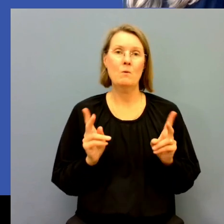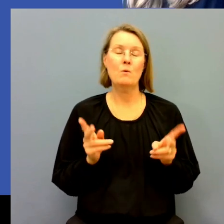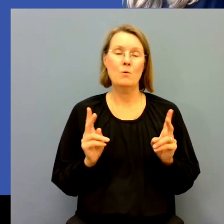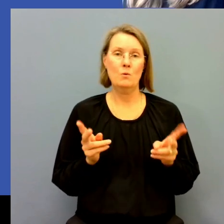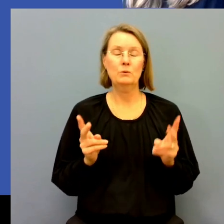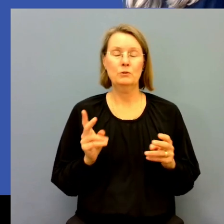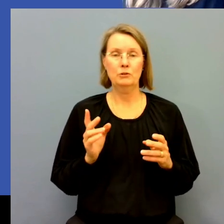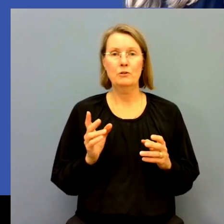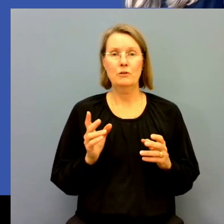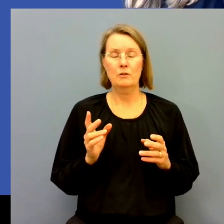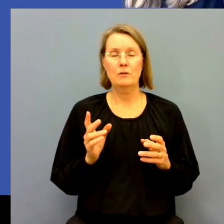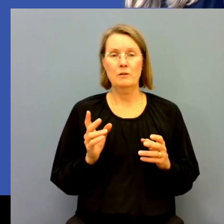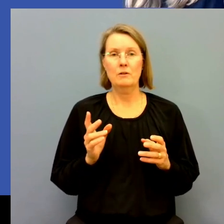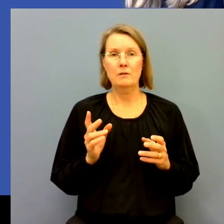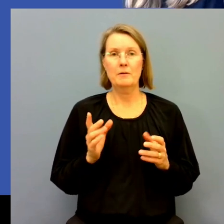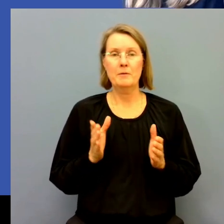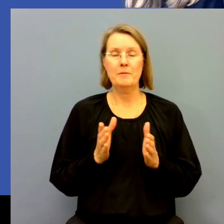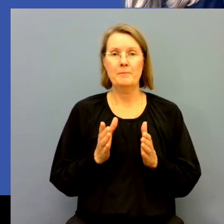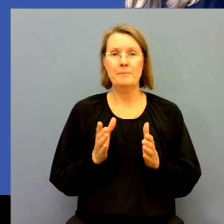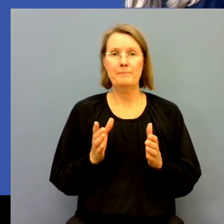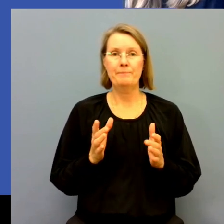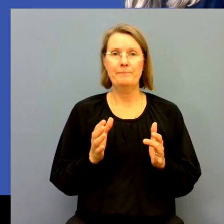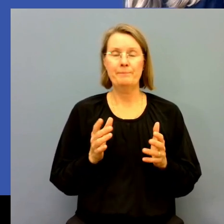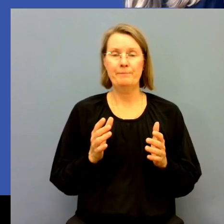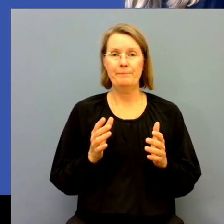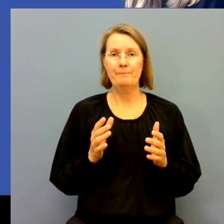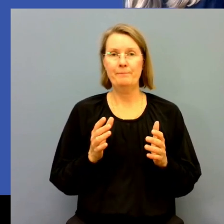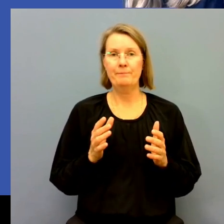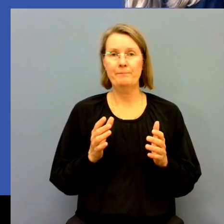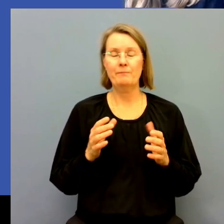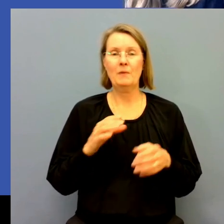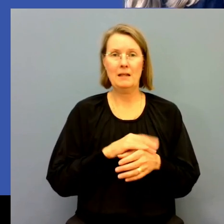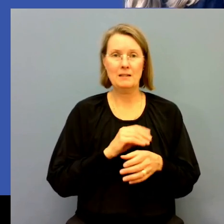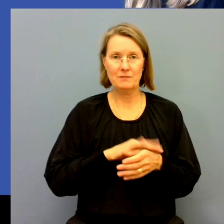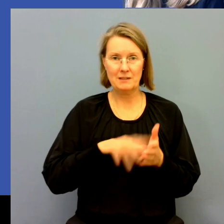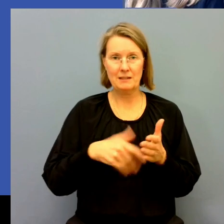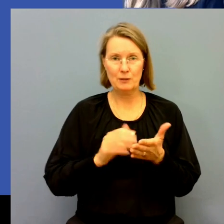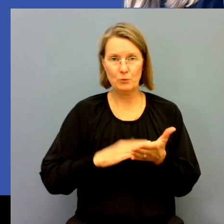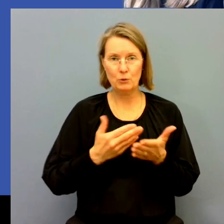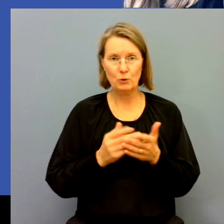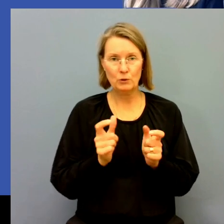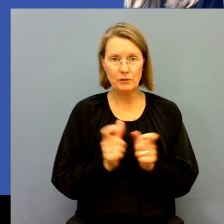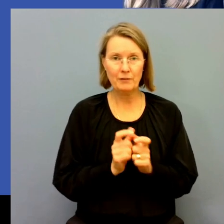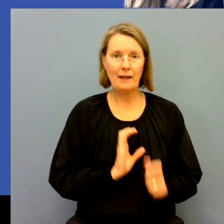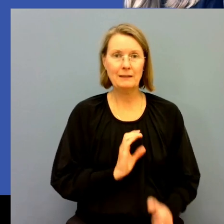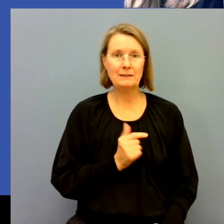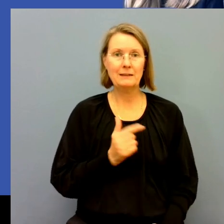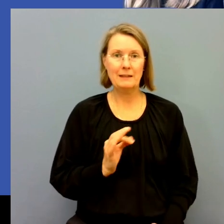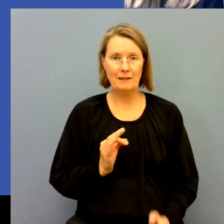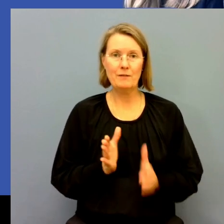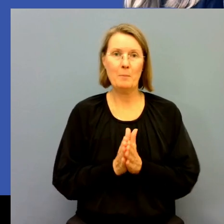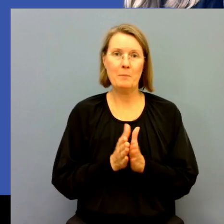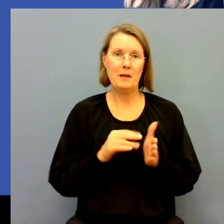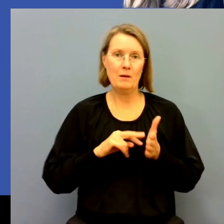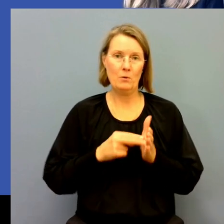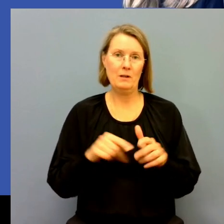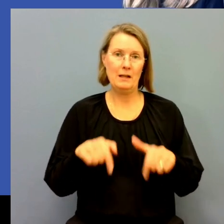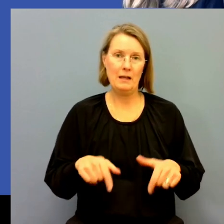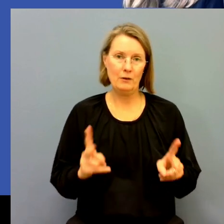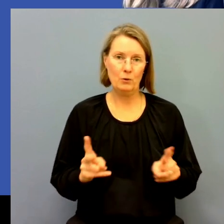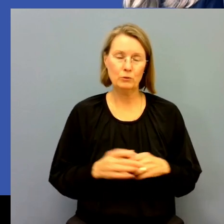bakom det här arrangemanget så har vi också Sveriges teckenspråkstolkarsförening STTF.